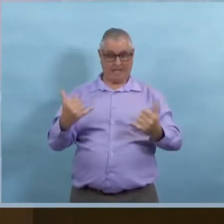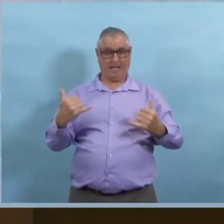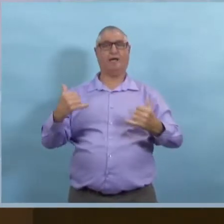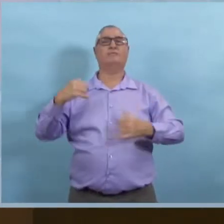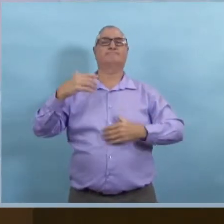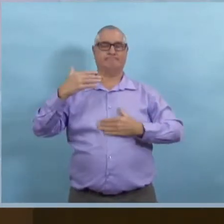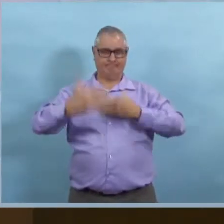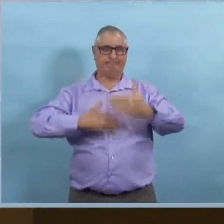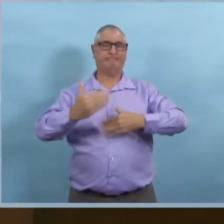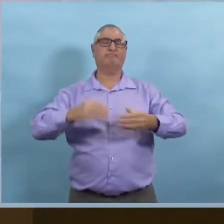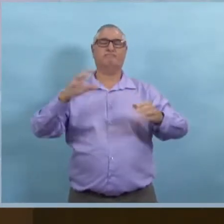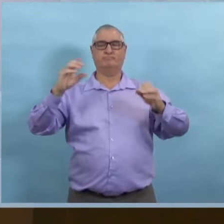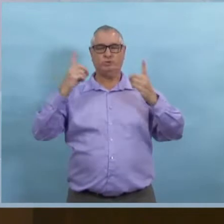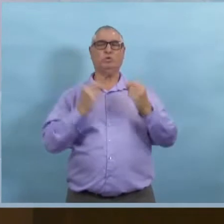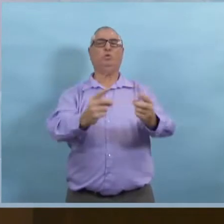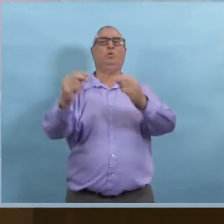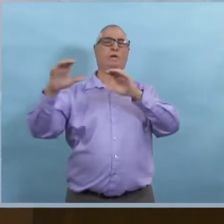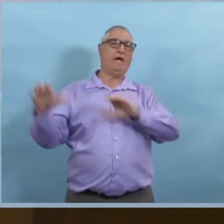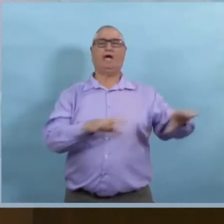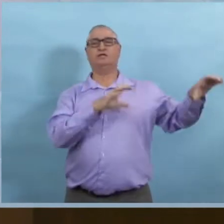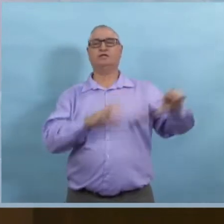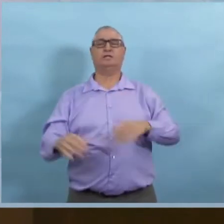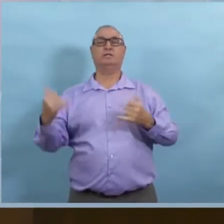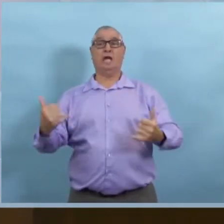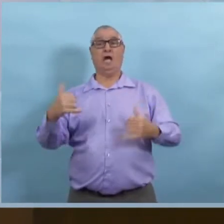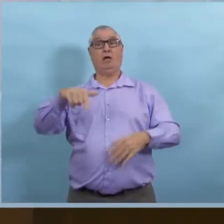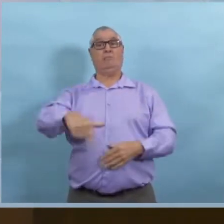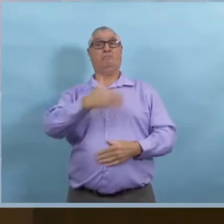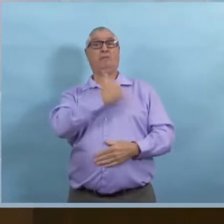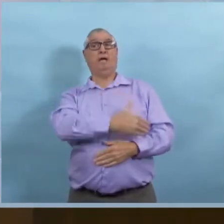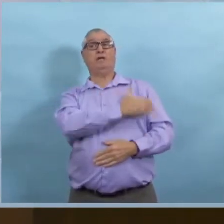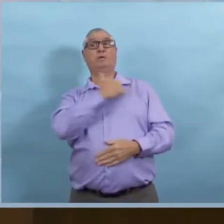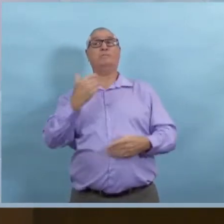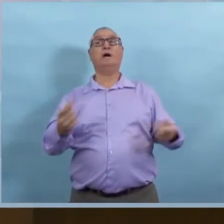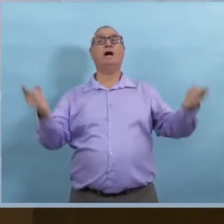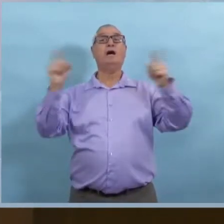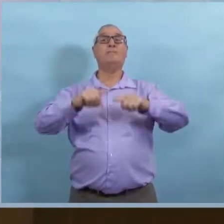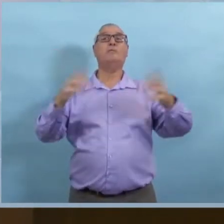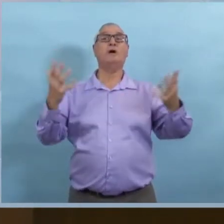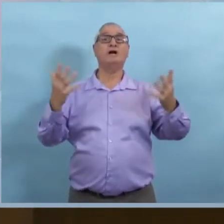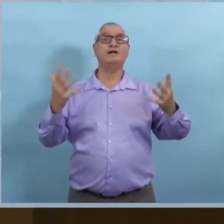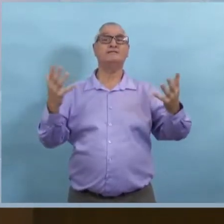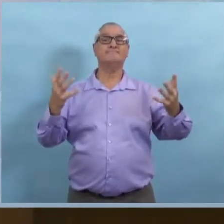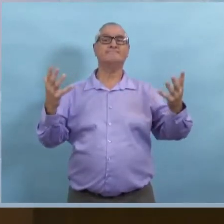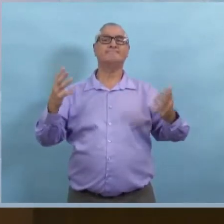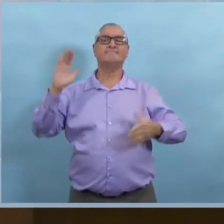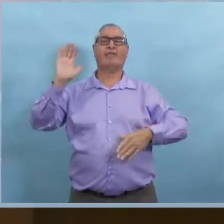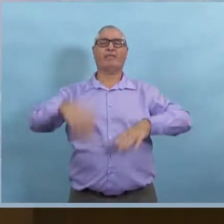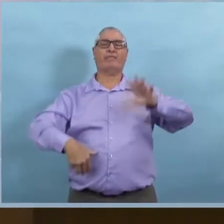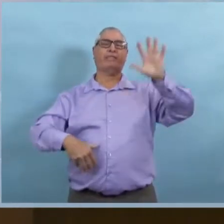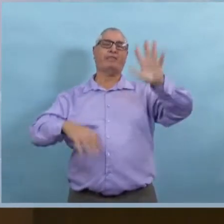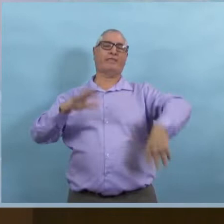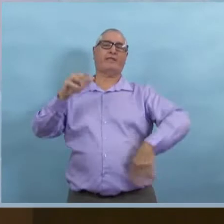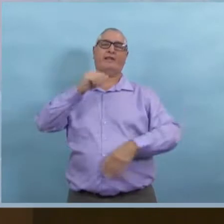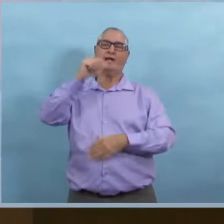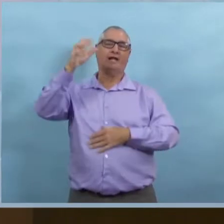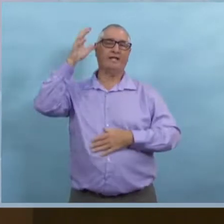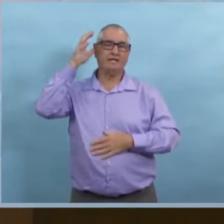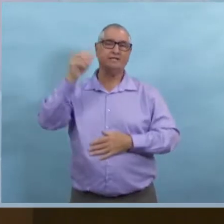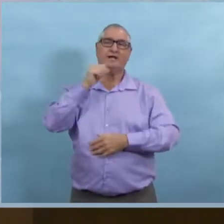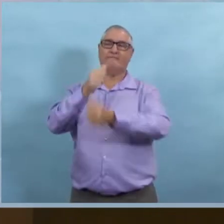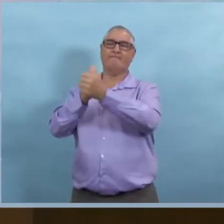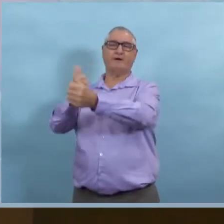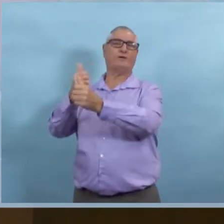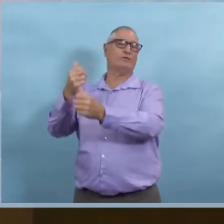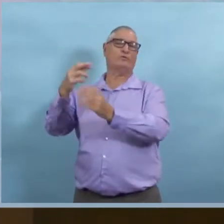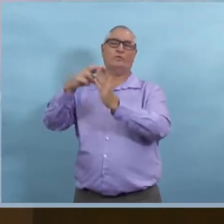base, à ces mesures sanitaires de base. Les chiffres montrent clairement que nous avons perdu, nous nous sommes perdus sur la bonne voie. Nous savons qu'il y a